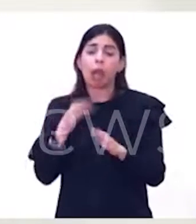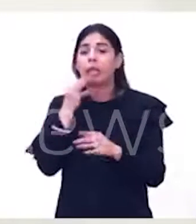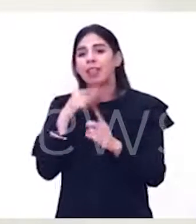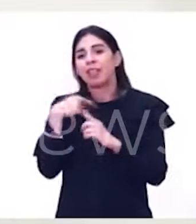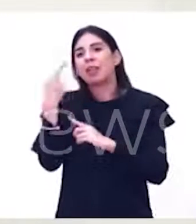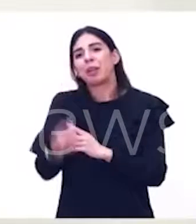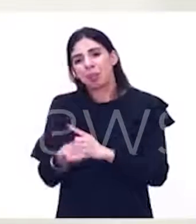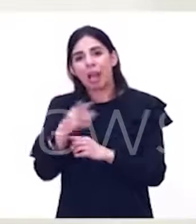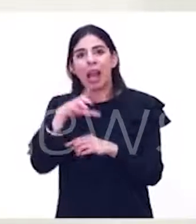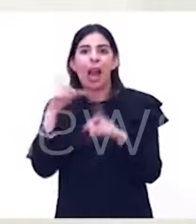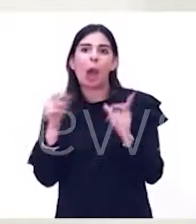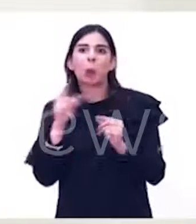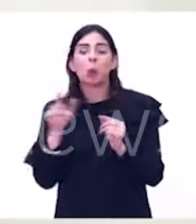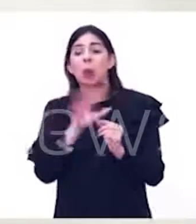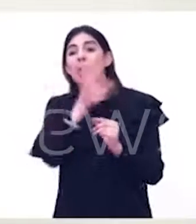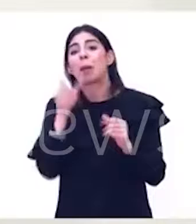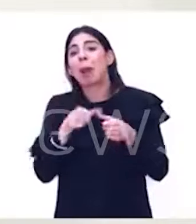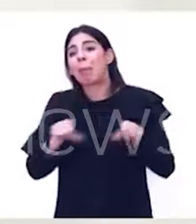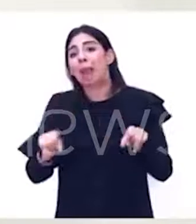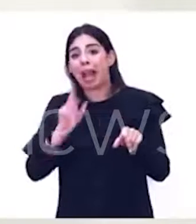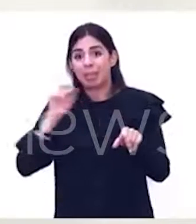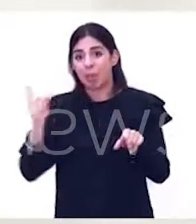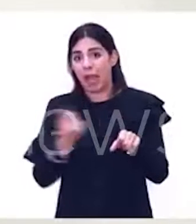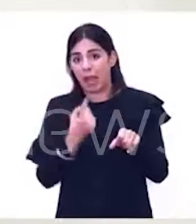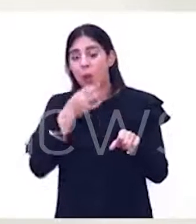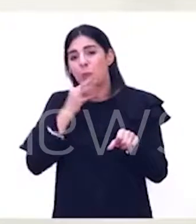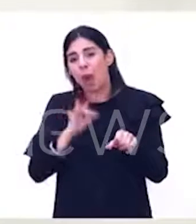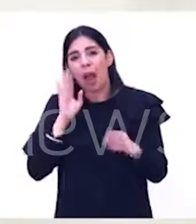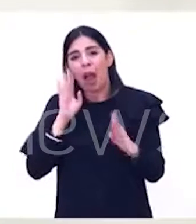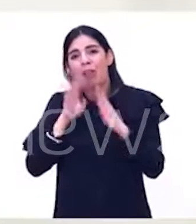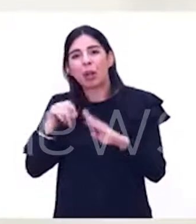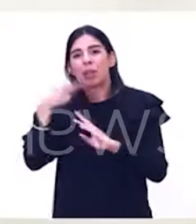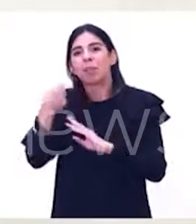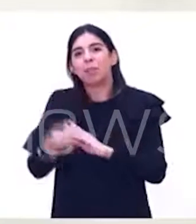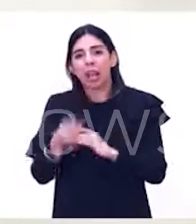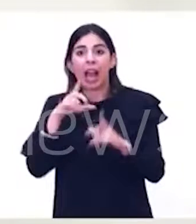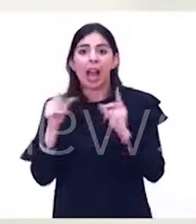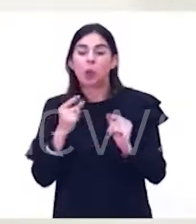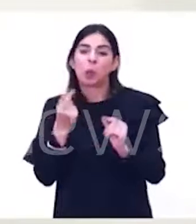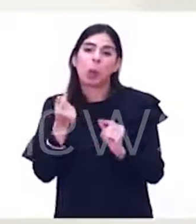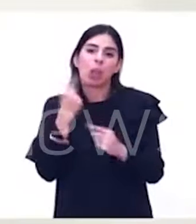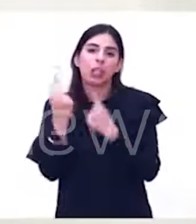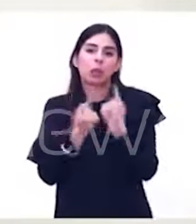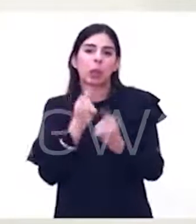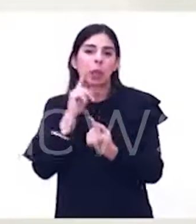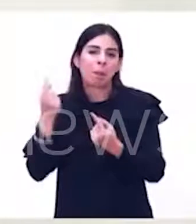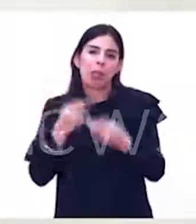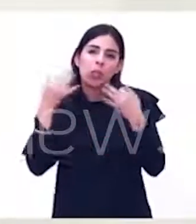chiaro che i presupposti ci sono per affrontare magari il prossimo autunno in condizioni di sicurezza maggiore rispetto allo scorso